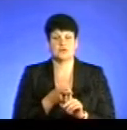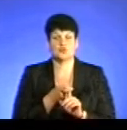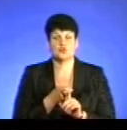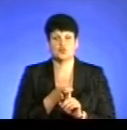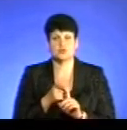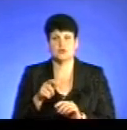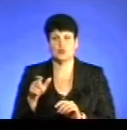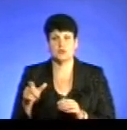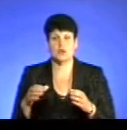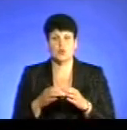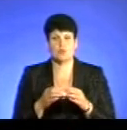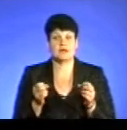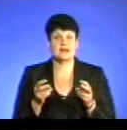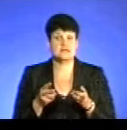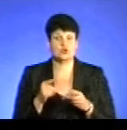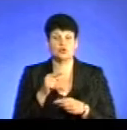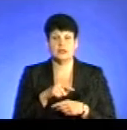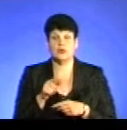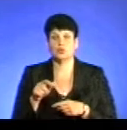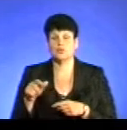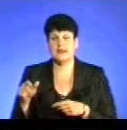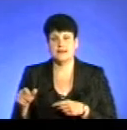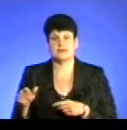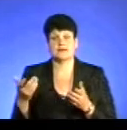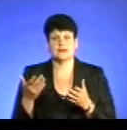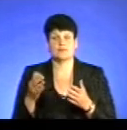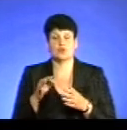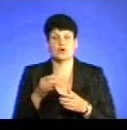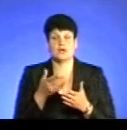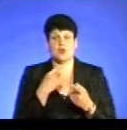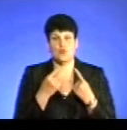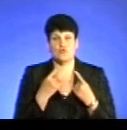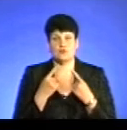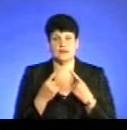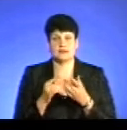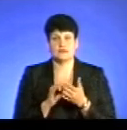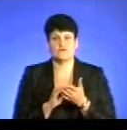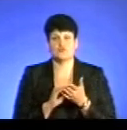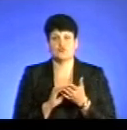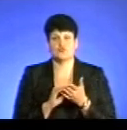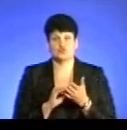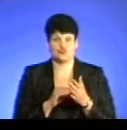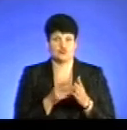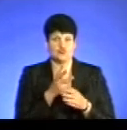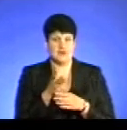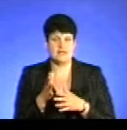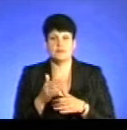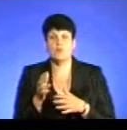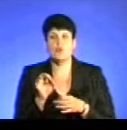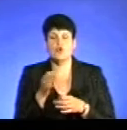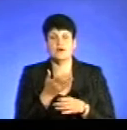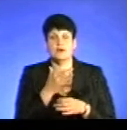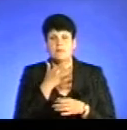людей групи ризику. Тобто тих людей, про яких говорилися в сюжеті, і про яких багато,